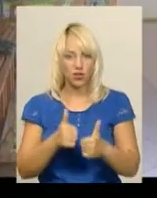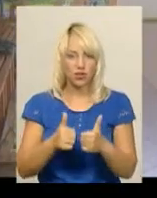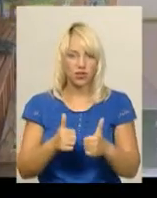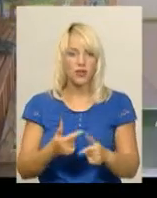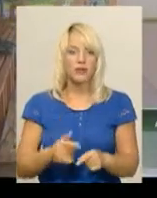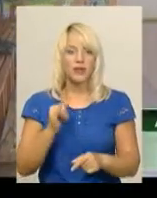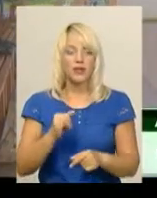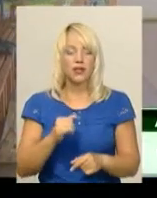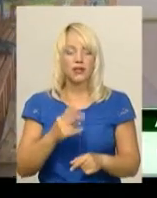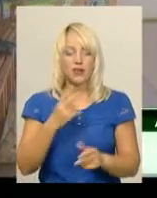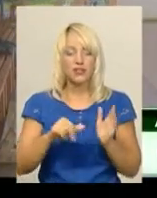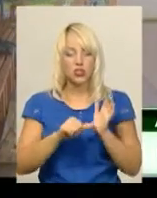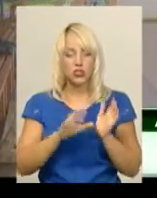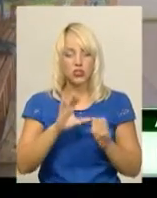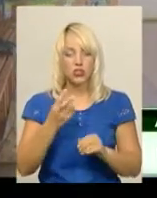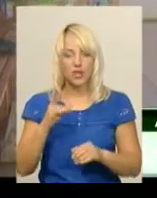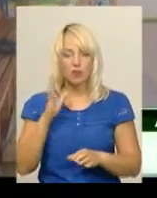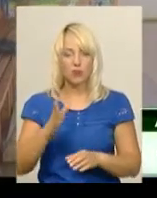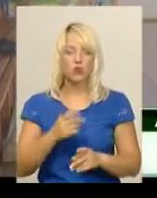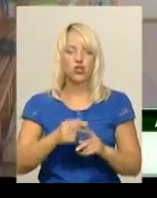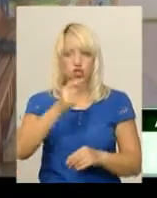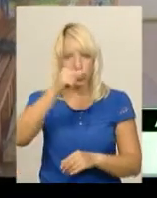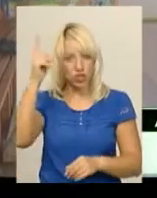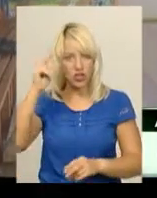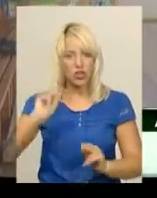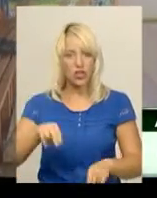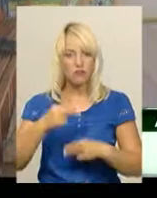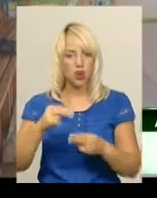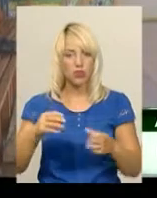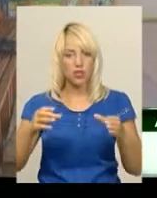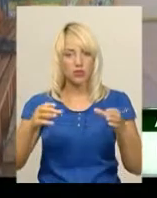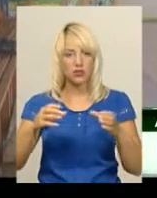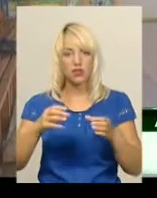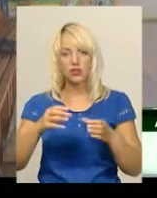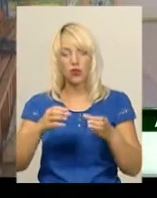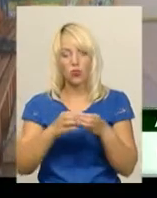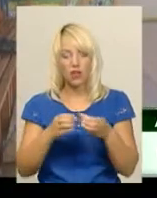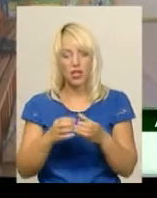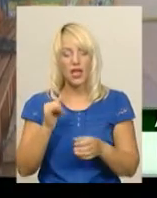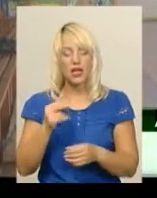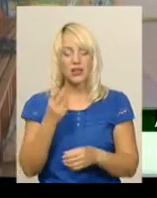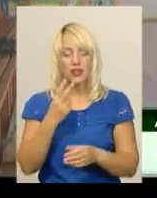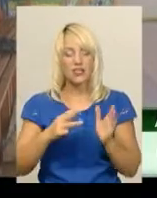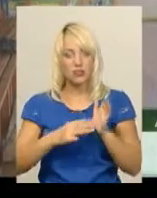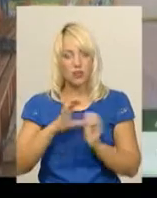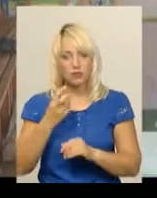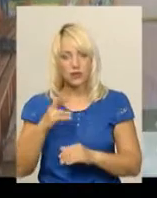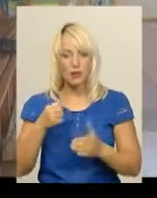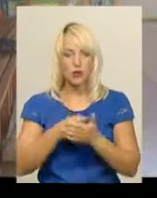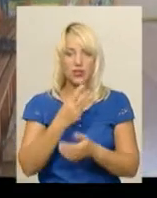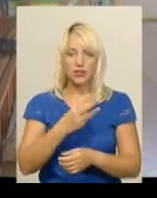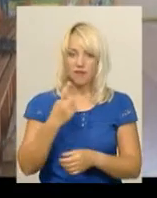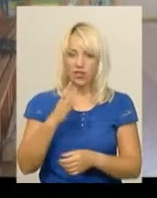спортивний клуб «Сокіл» зіграє в Чехії з чемпіоном Чехії командою «Еропак» і з 28 серпня по 31